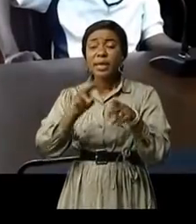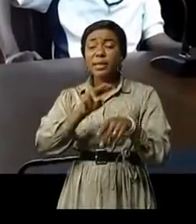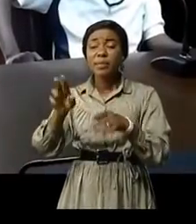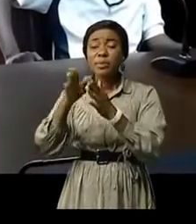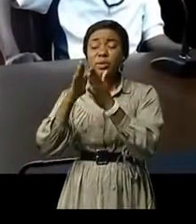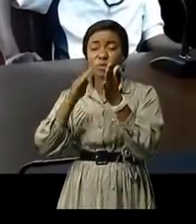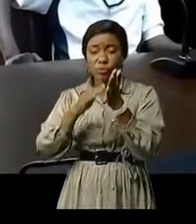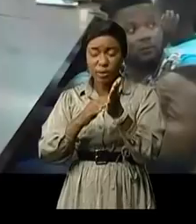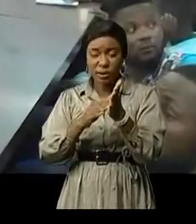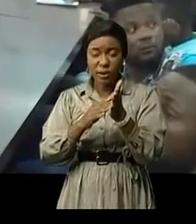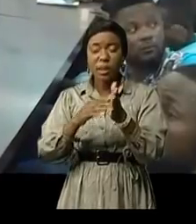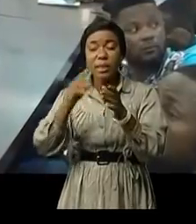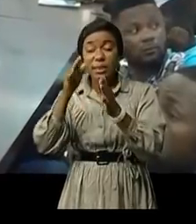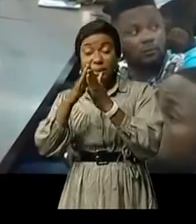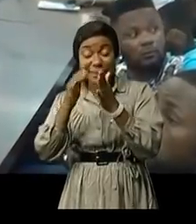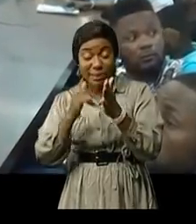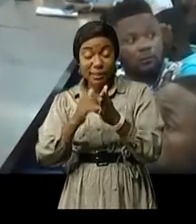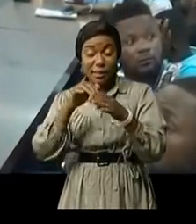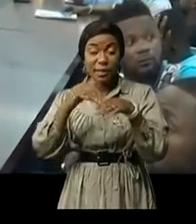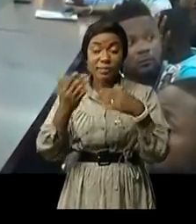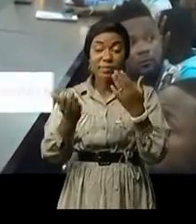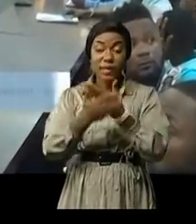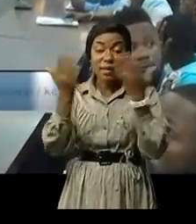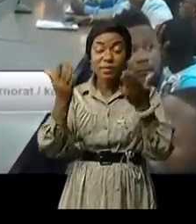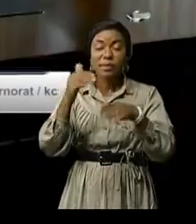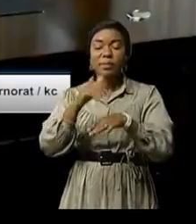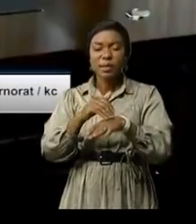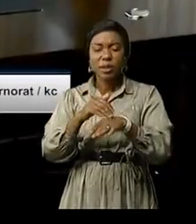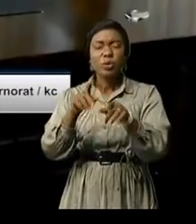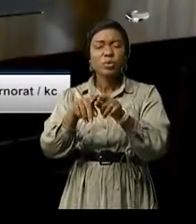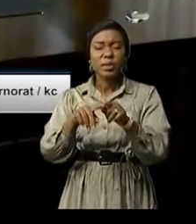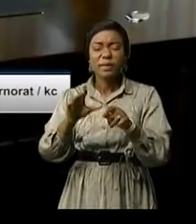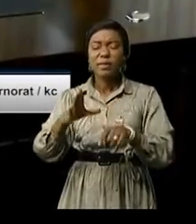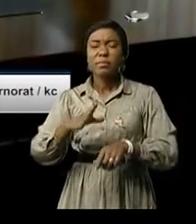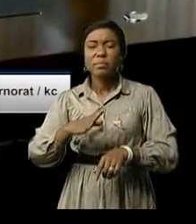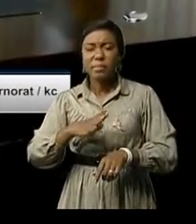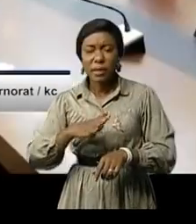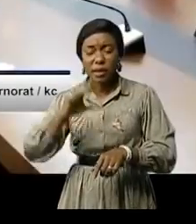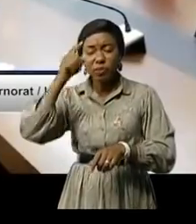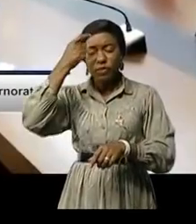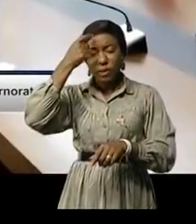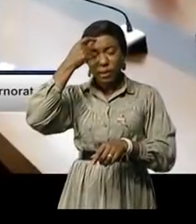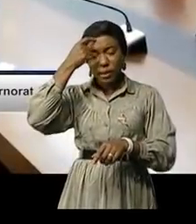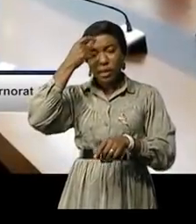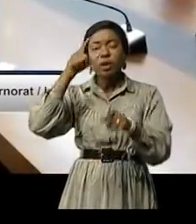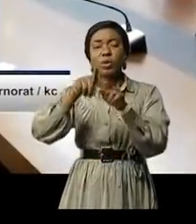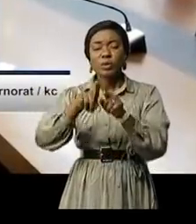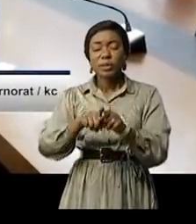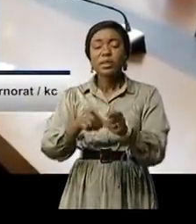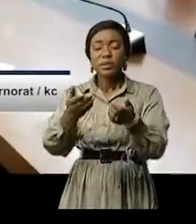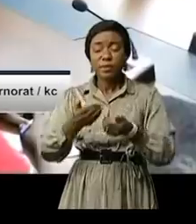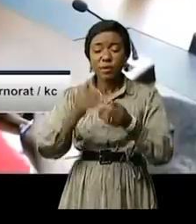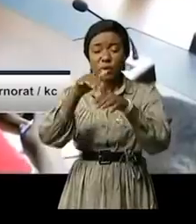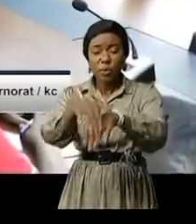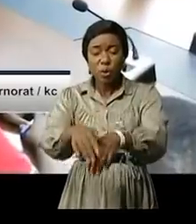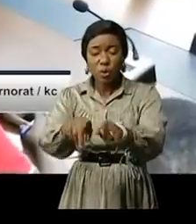dont 16 dans la ville de Matadi cette situation inquiétante touche au plus haut point le gouverneur d'intérim Justinemamakoso et promet son implication et celle du